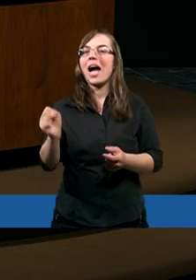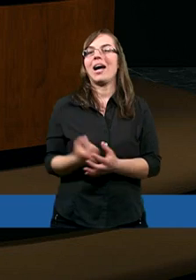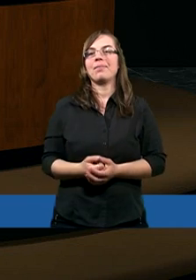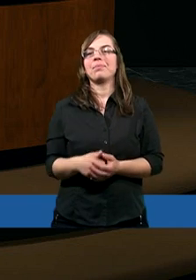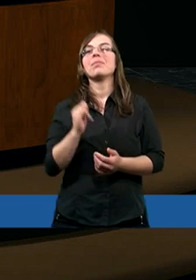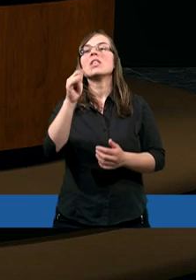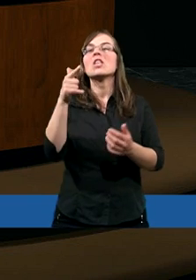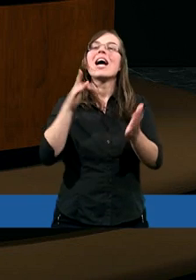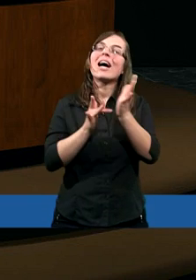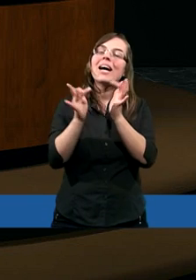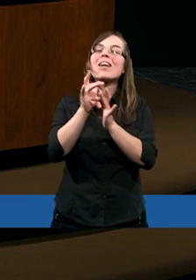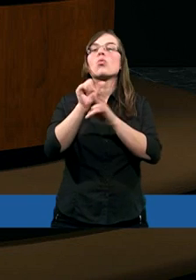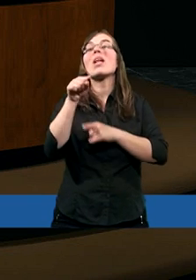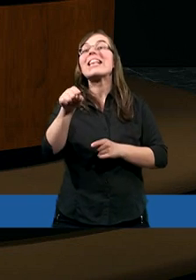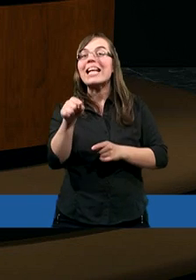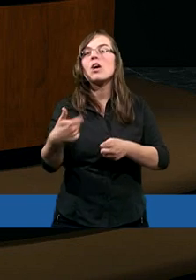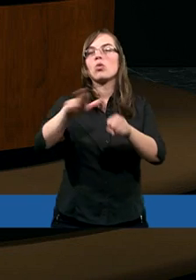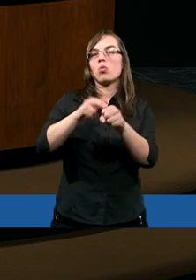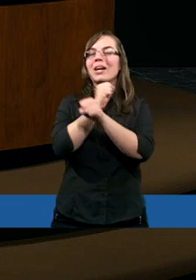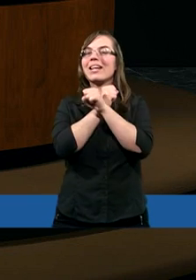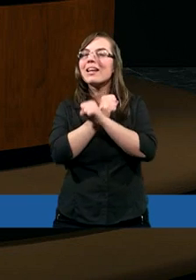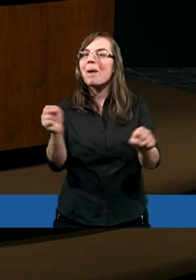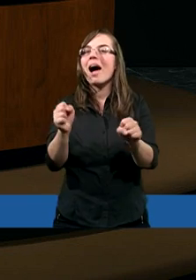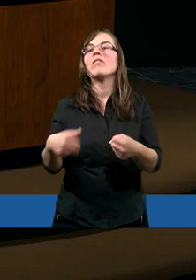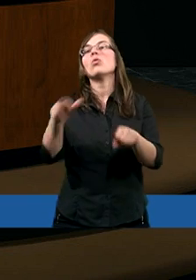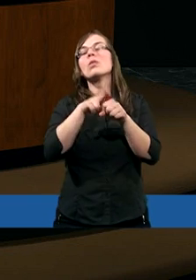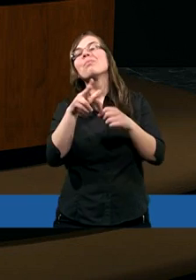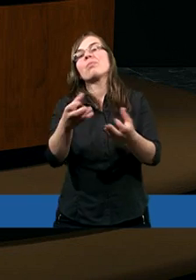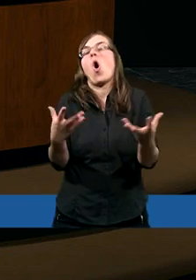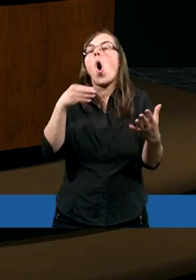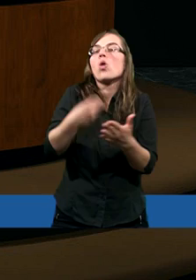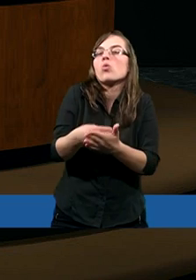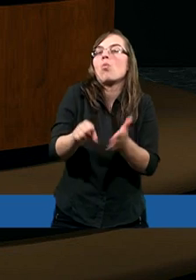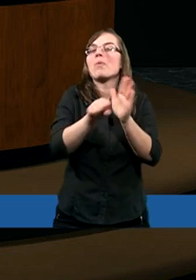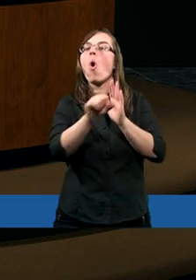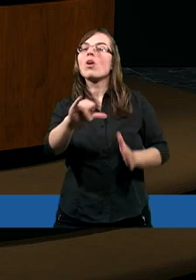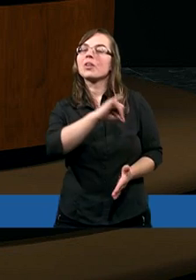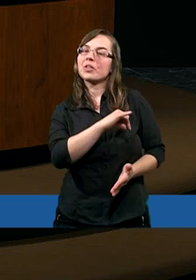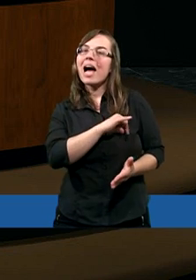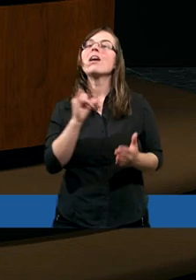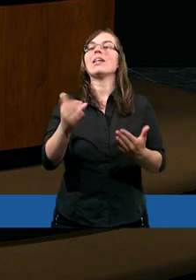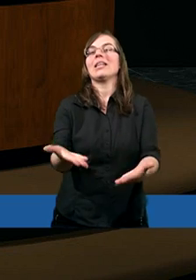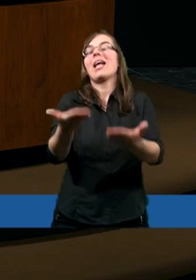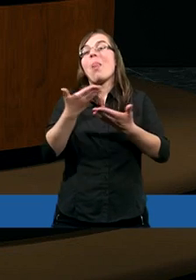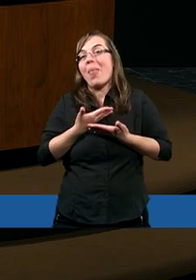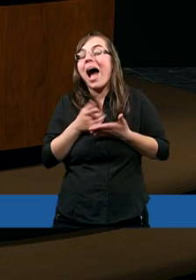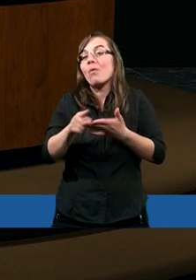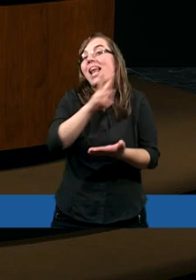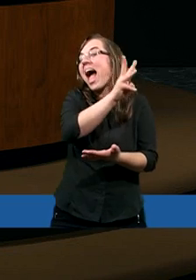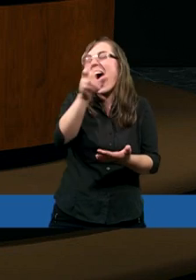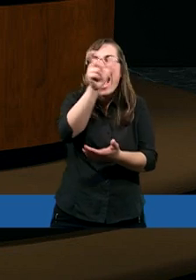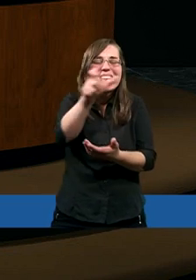Chrystus jest tym, który zbawił ich od grzechów i dał im zbawienie,